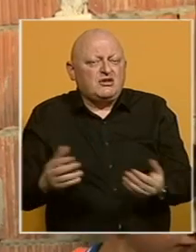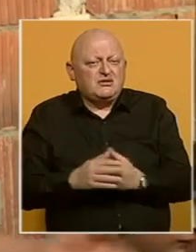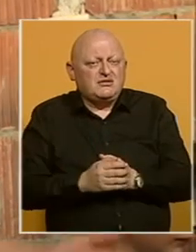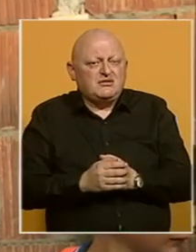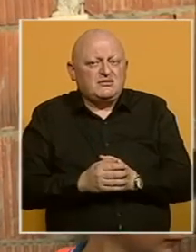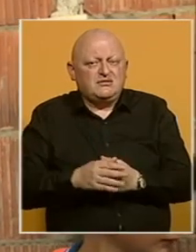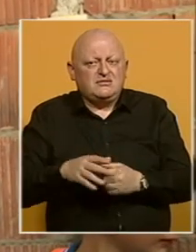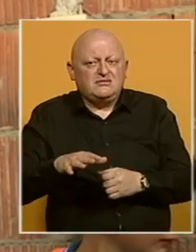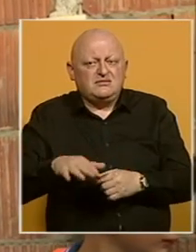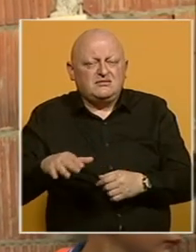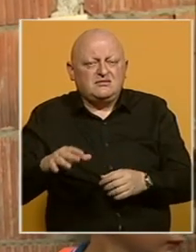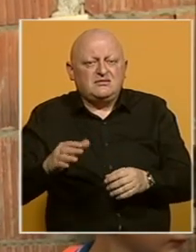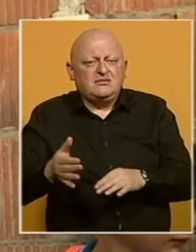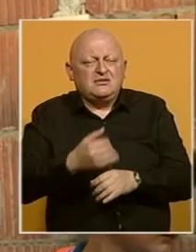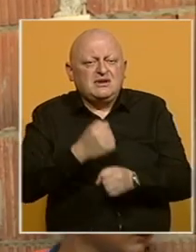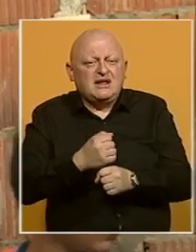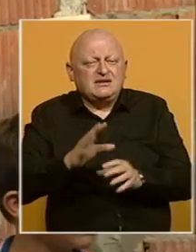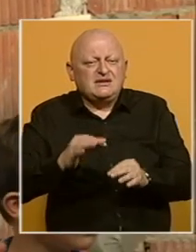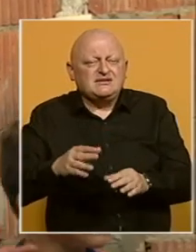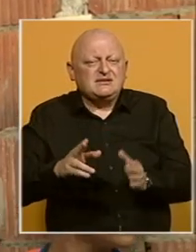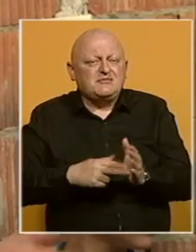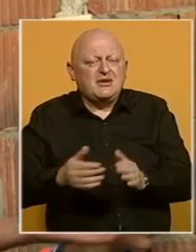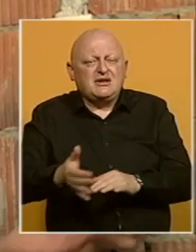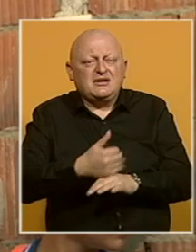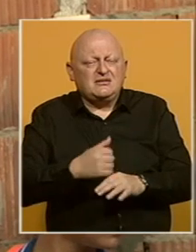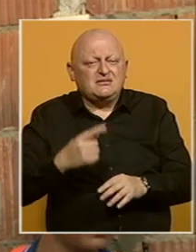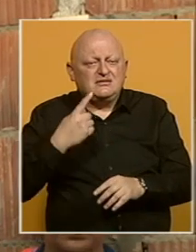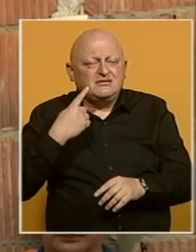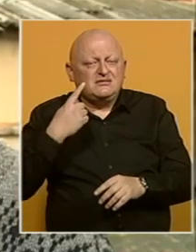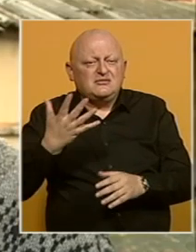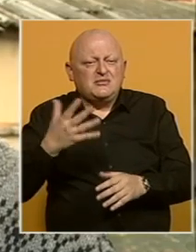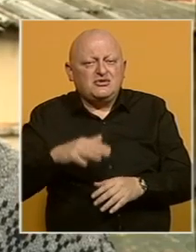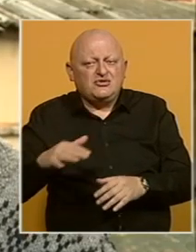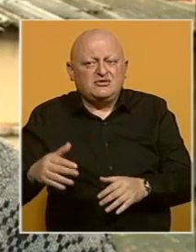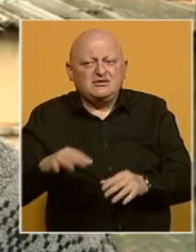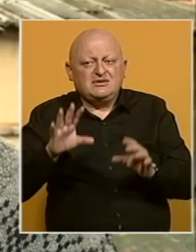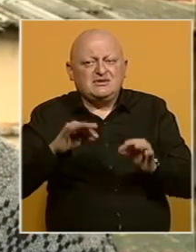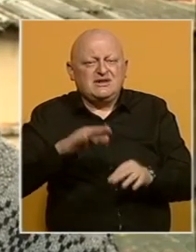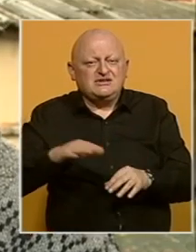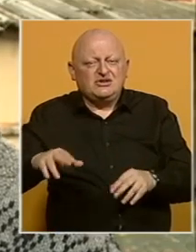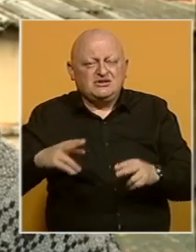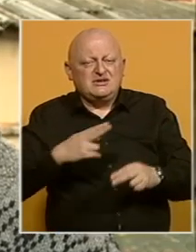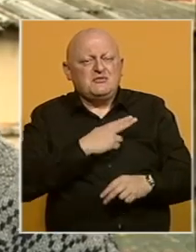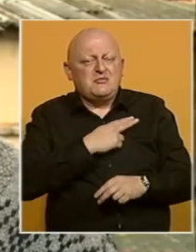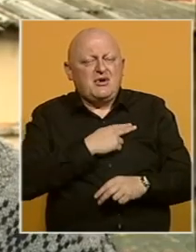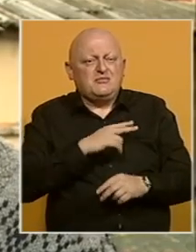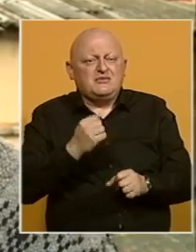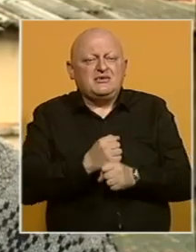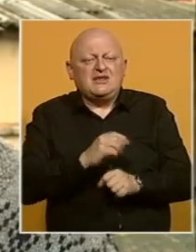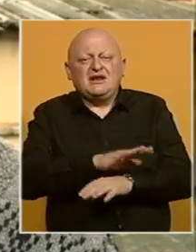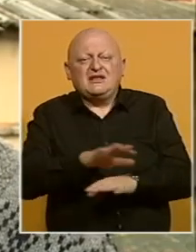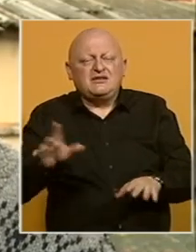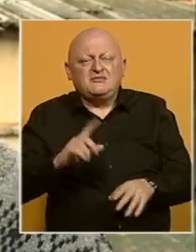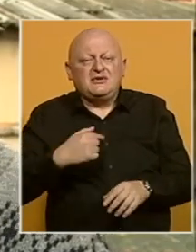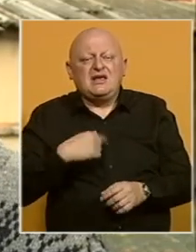Djete ide radi za deset maraka, ne mora se i za četveru unučadi. Destero dječje imam, ne radi niko,